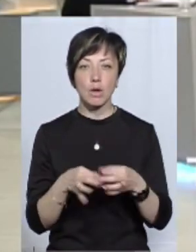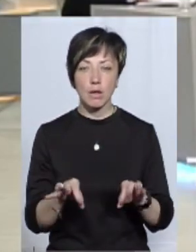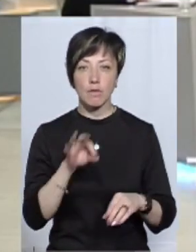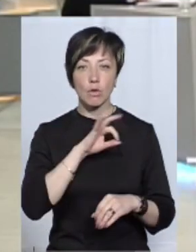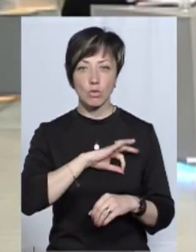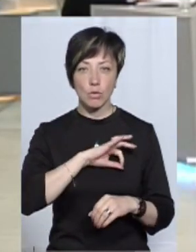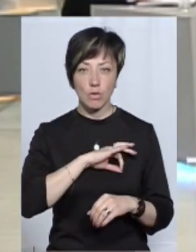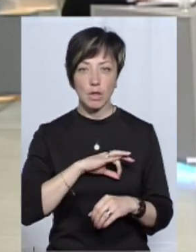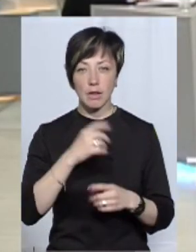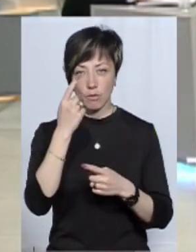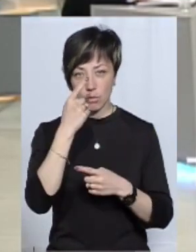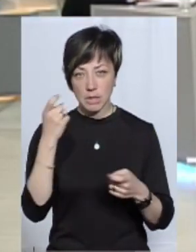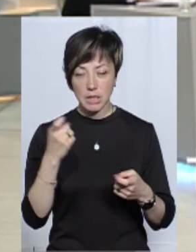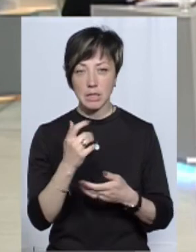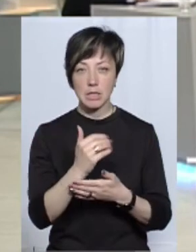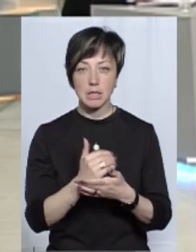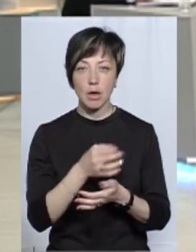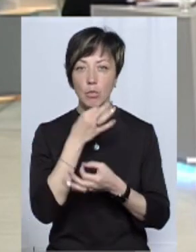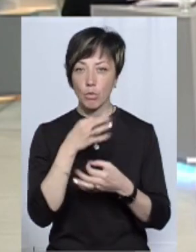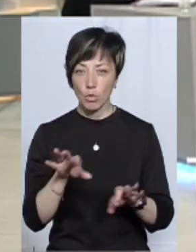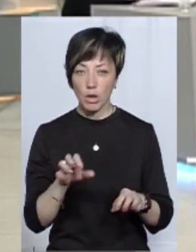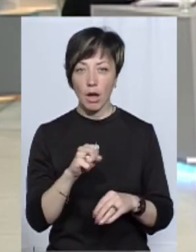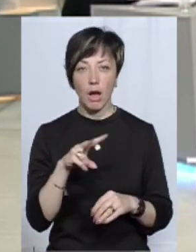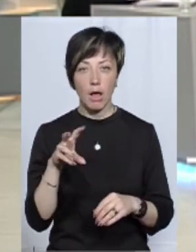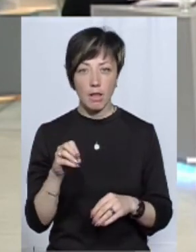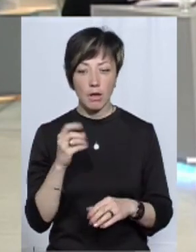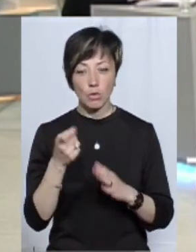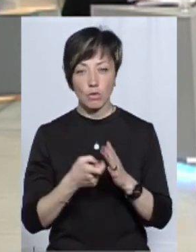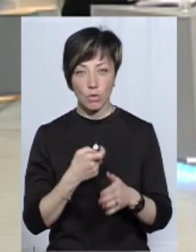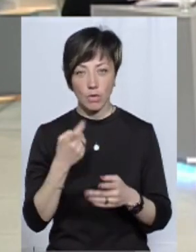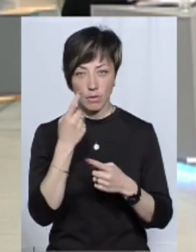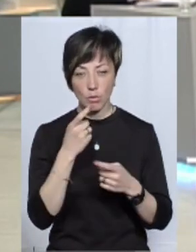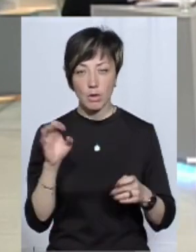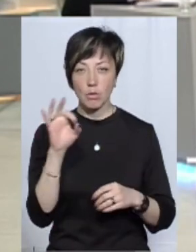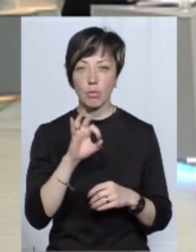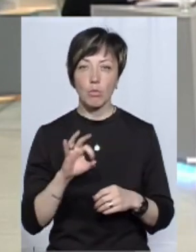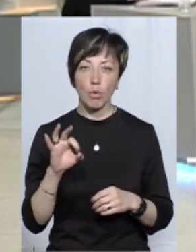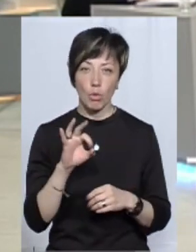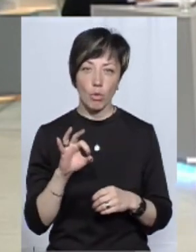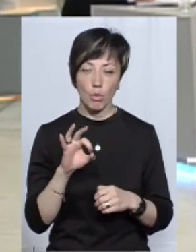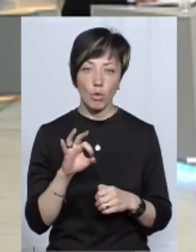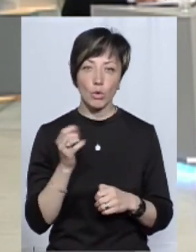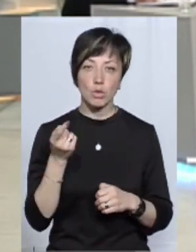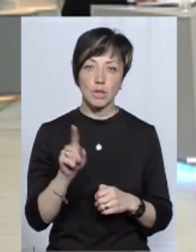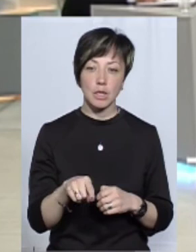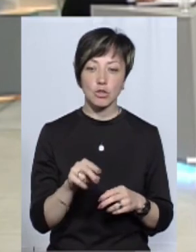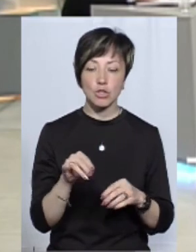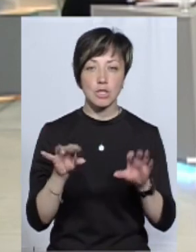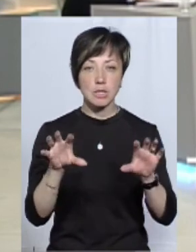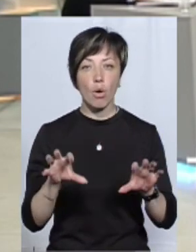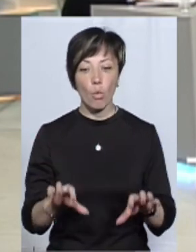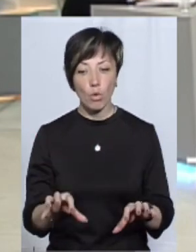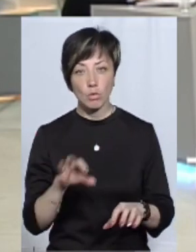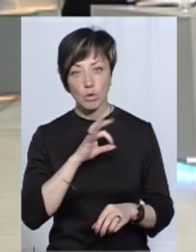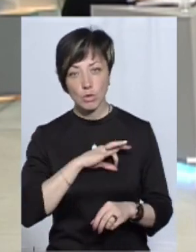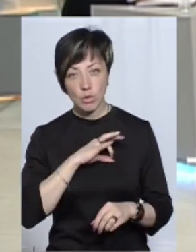використовувати інформаційні ресурси будь-які, але як довідкову інформацію. Що стосується того, чи законно